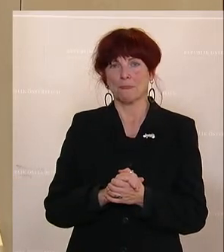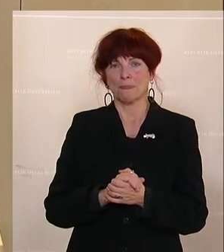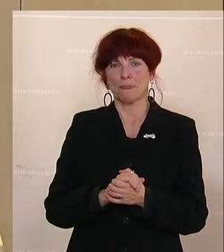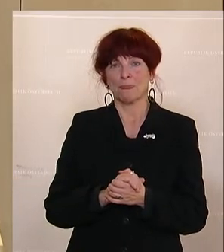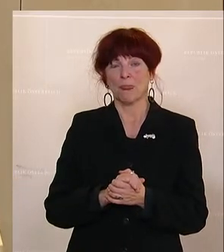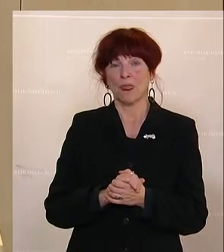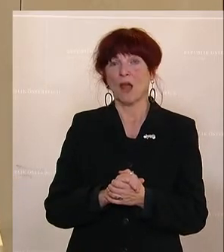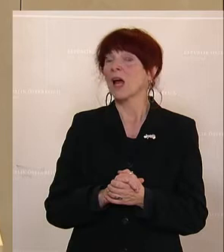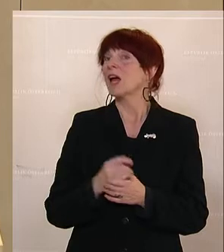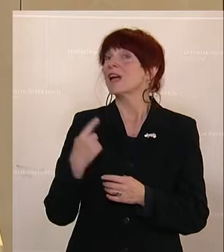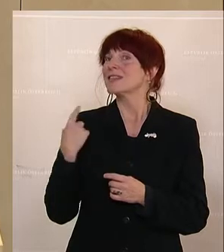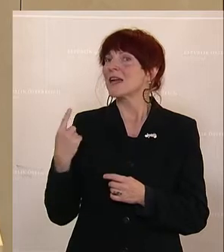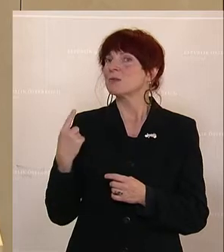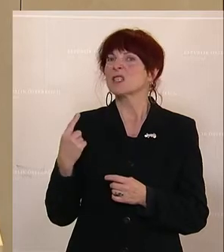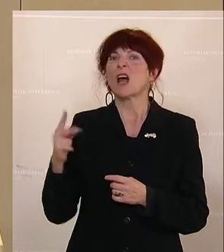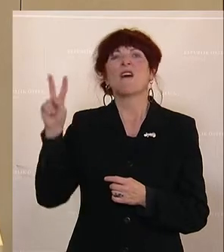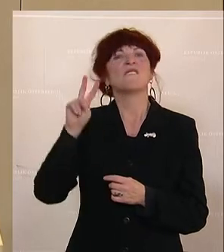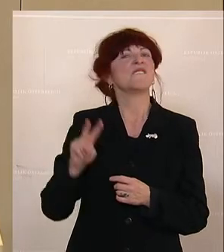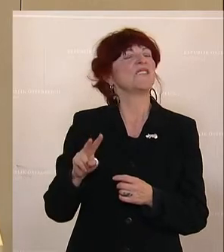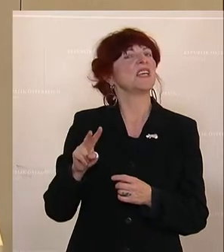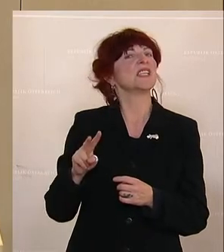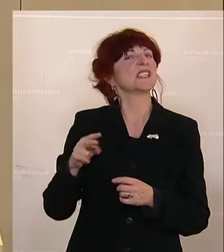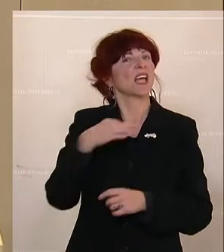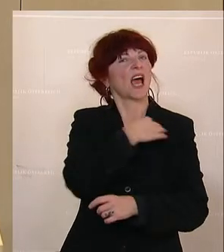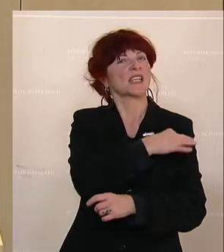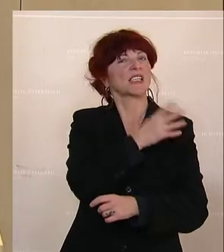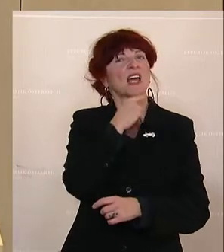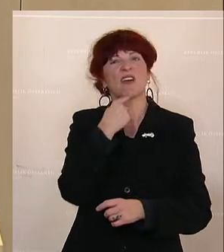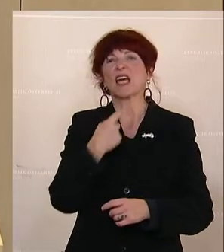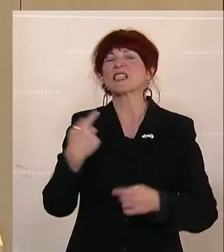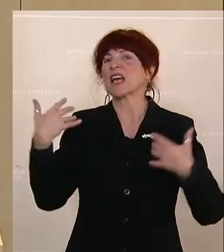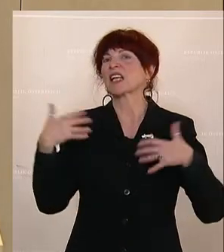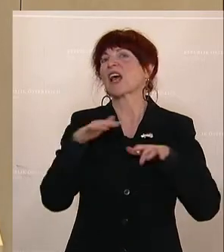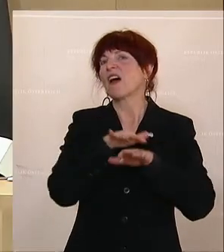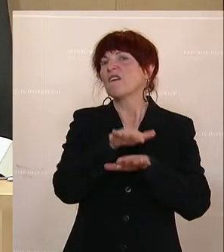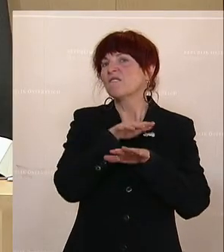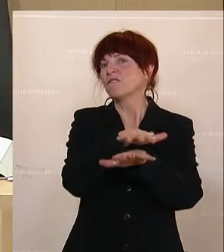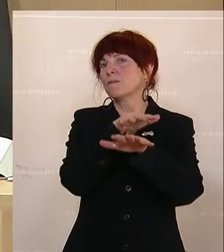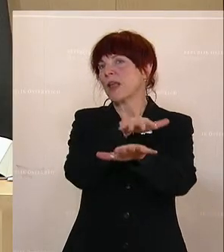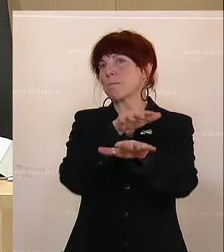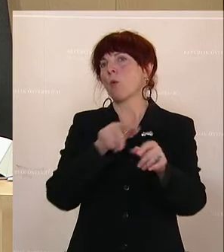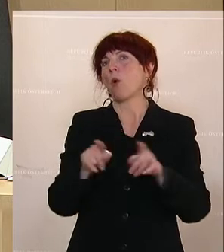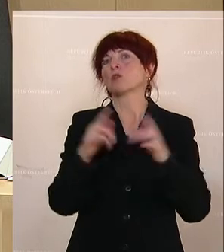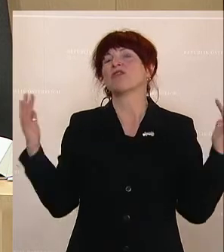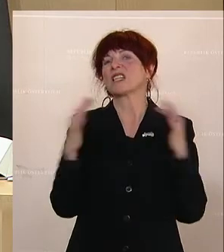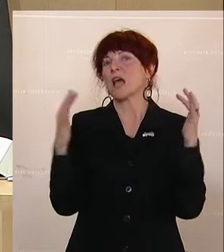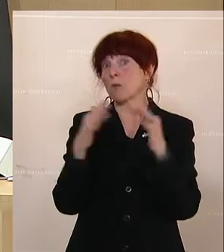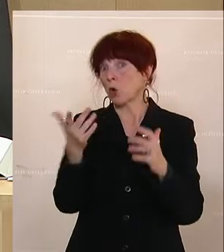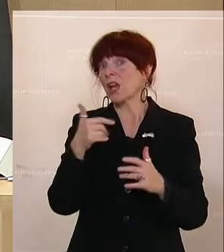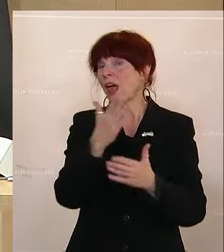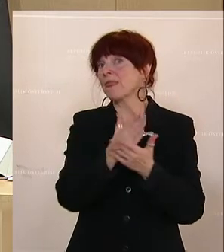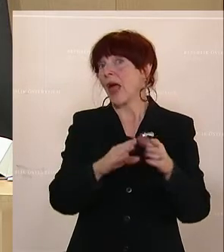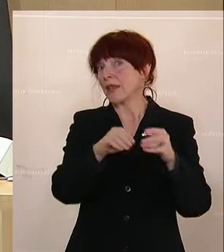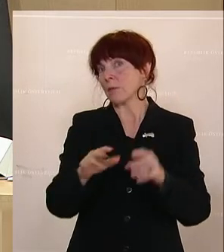Weil Sie auch, Herr Vizekanzler, ausführlich diese Versammlungen angesprochen haben und die Teilnehmer hier wüst beschimpft haben,